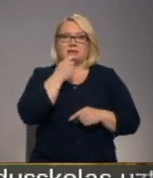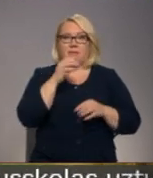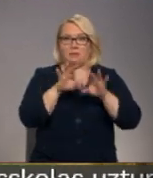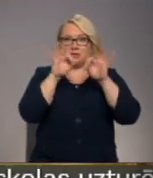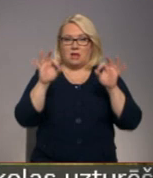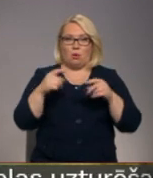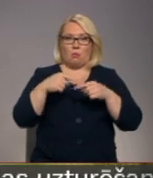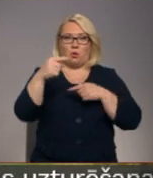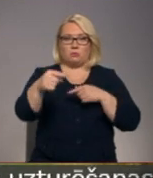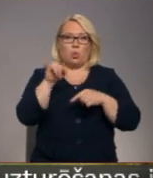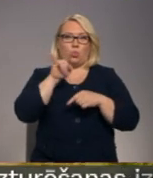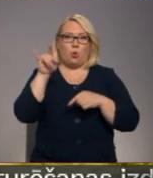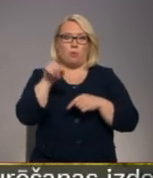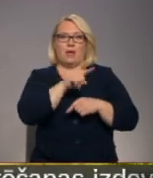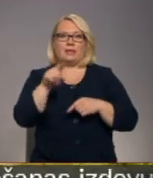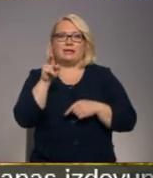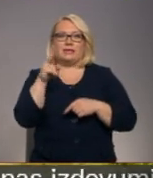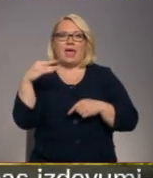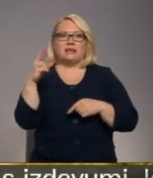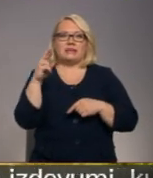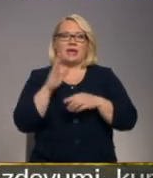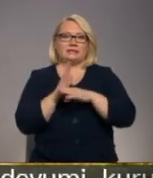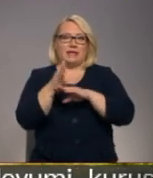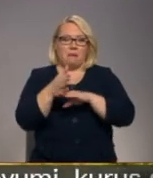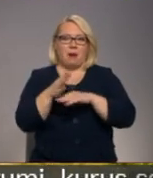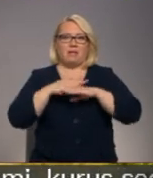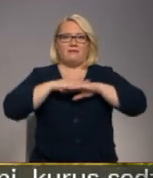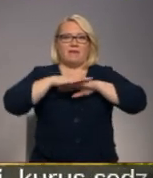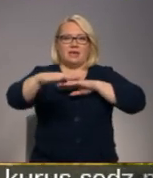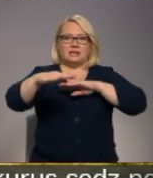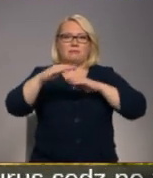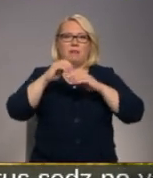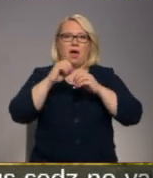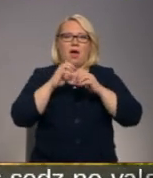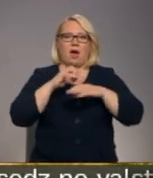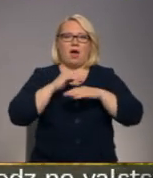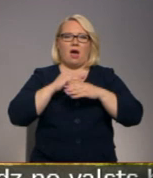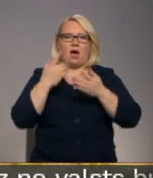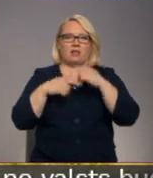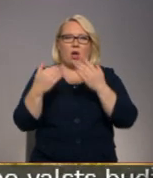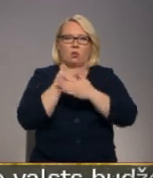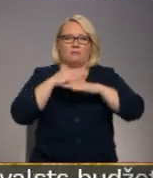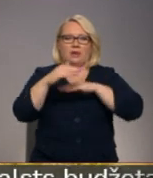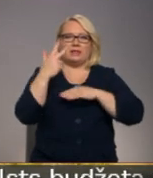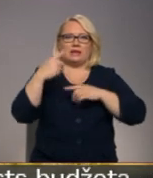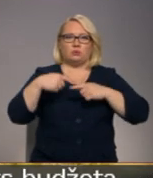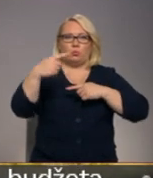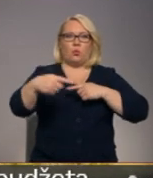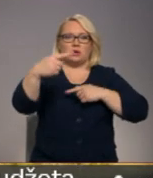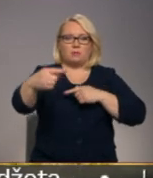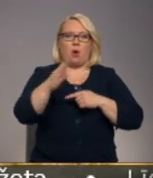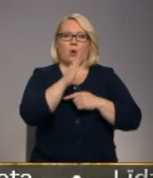sākumā posmā no tukuma līdz ķesterciemām tika veikta virsmes raupjuma atjaunošana. Trīs posmos, katrā pa 750